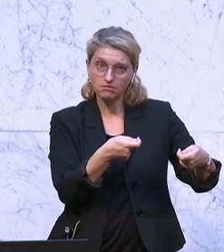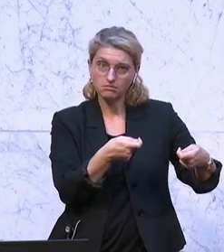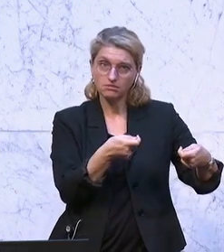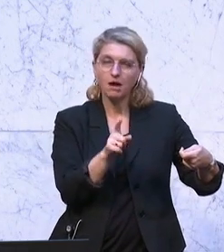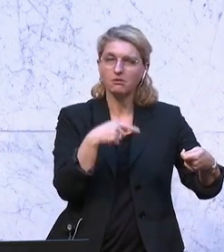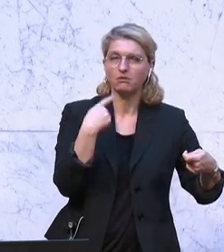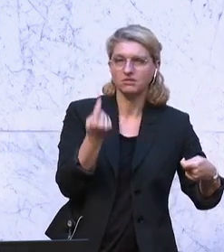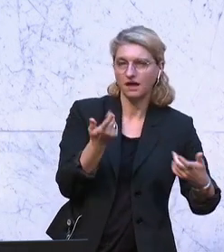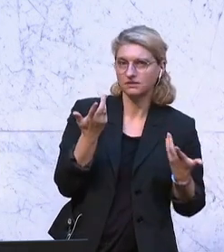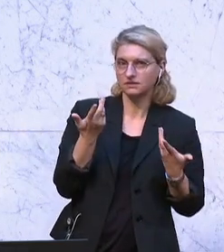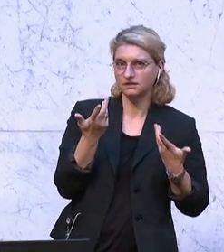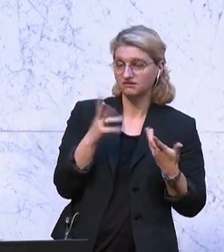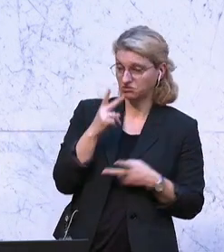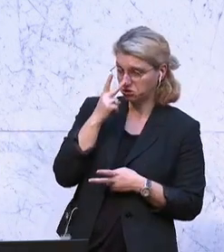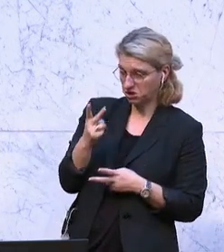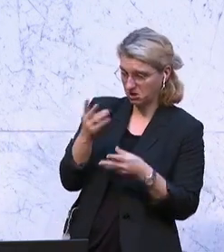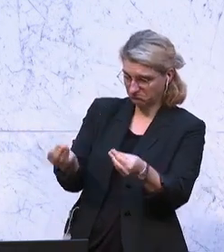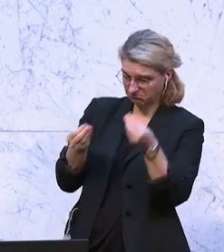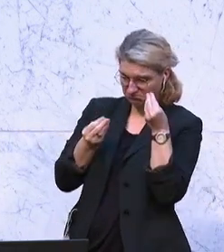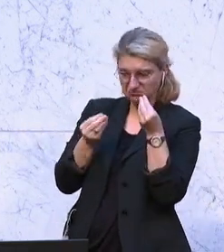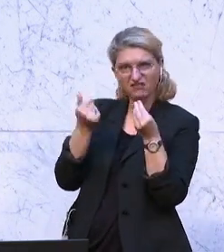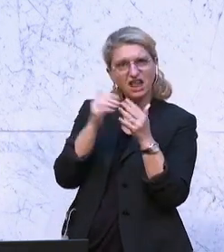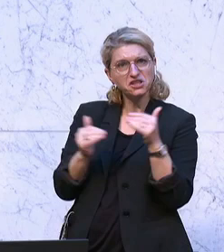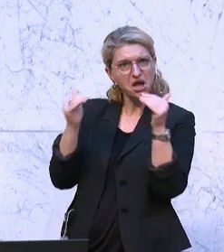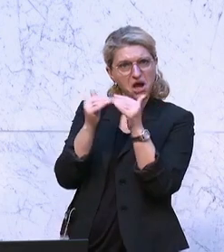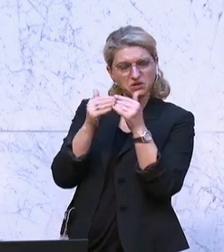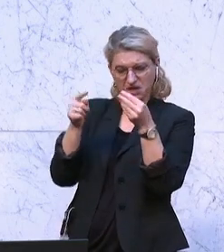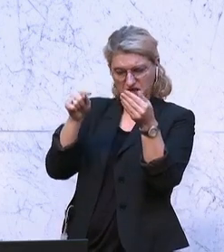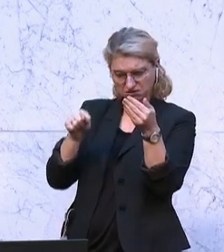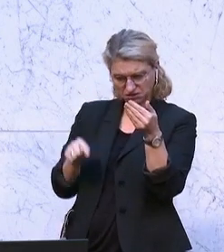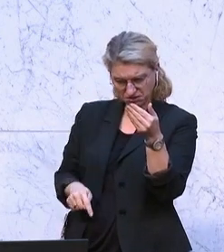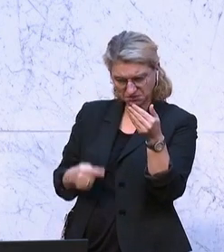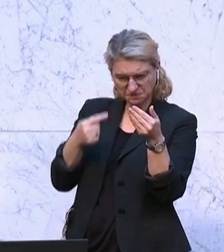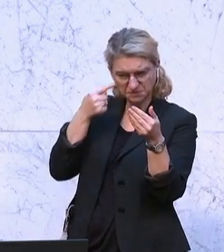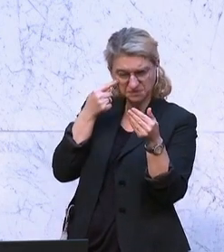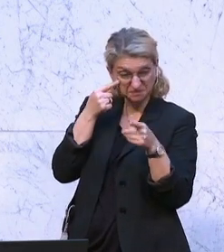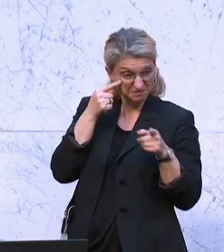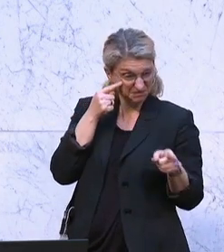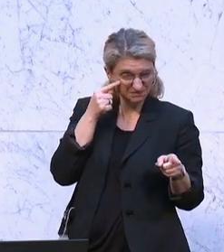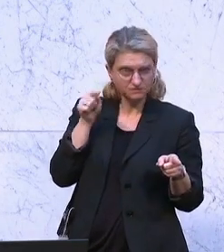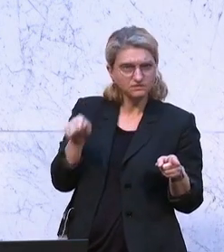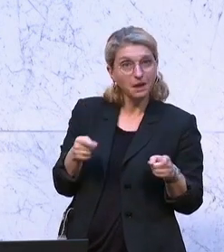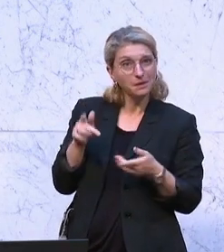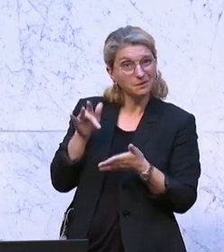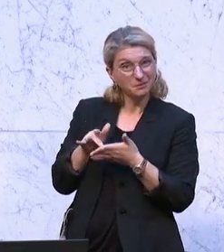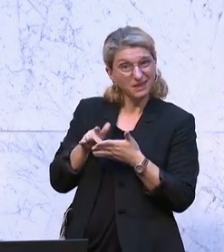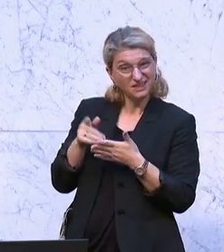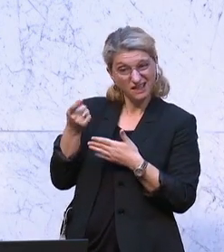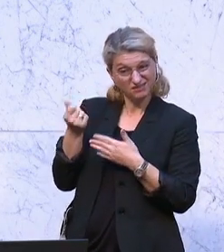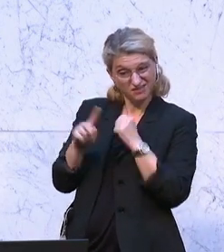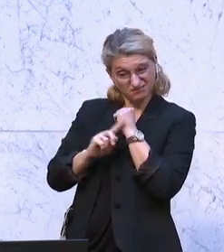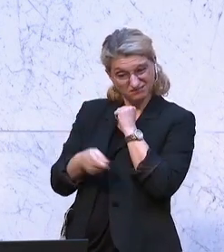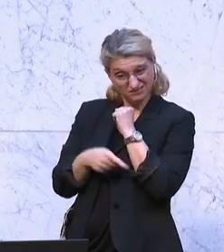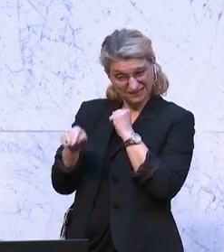am Ende den Finanzausgleich ausschaut, dann kommt man darauf, also mit den Mitteln, die man jetzt im Finanzausgleich zur